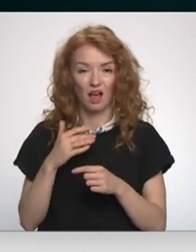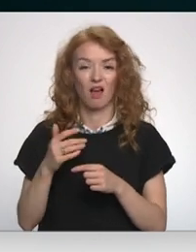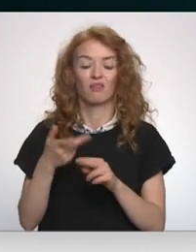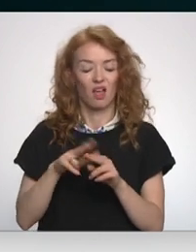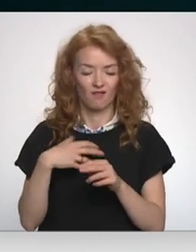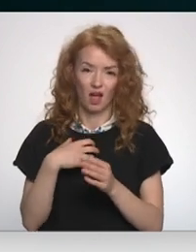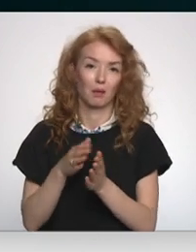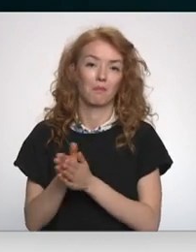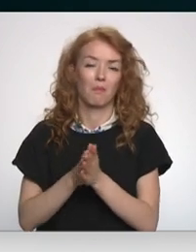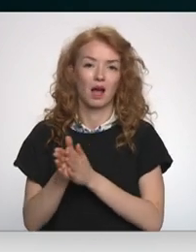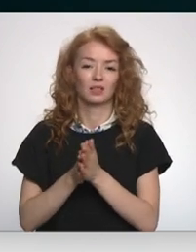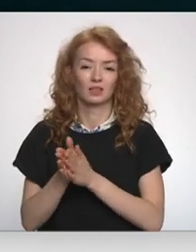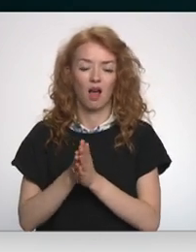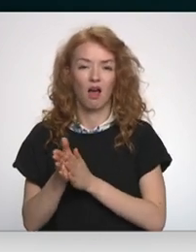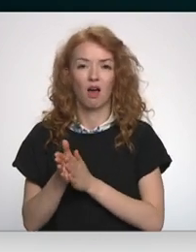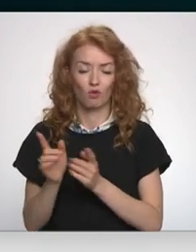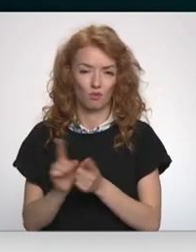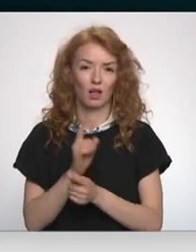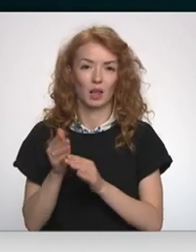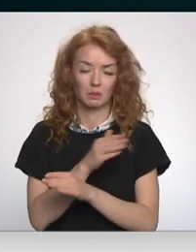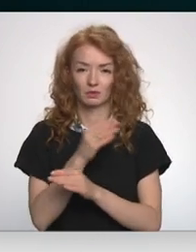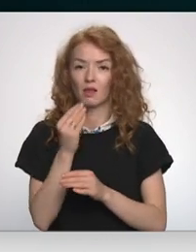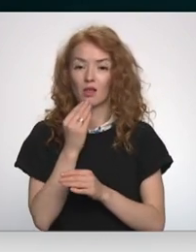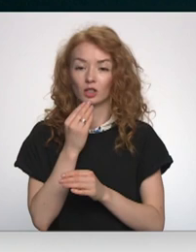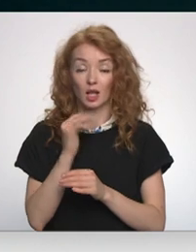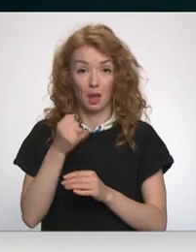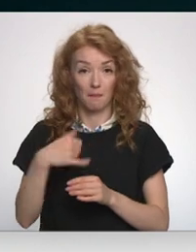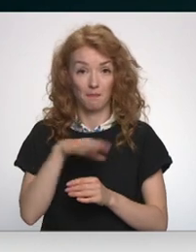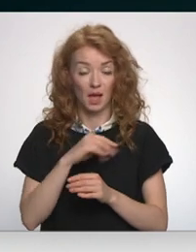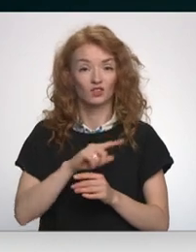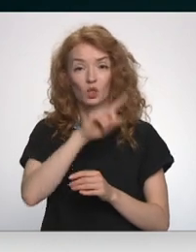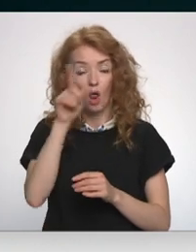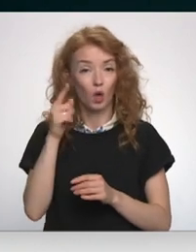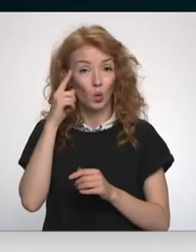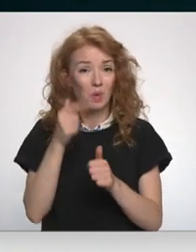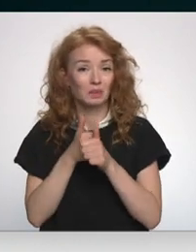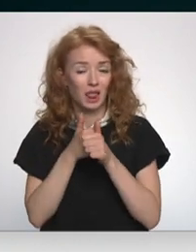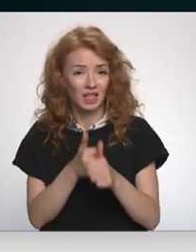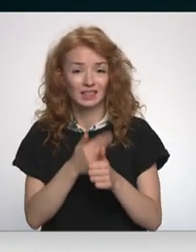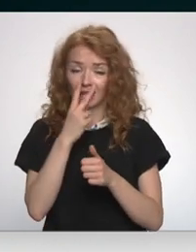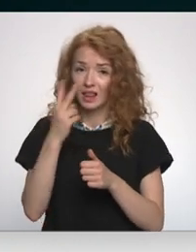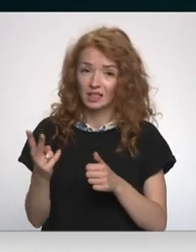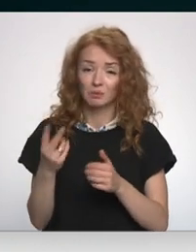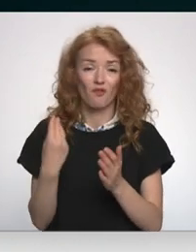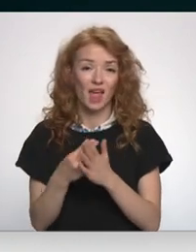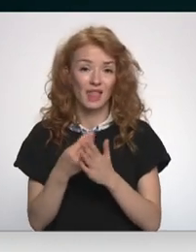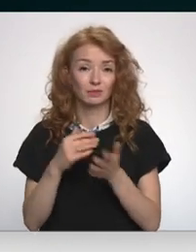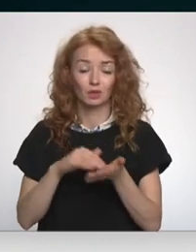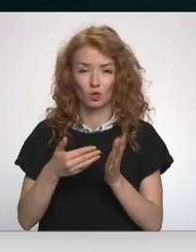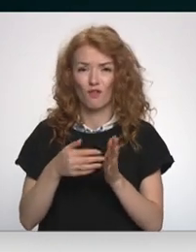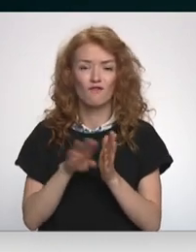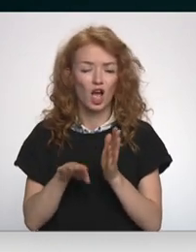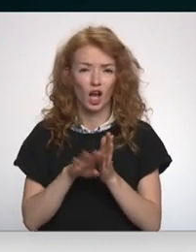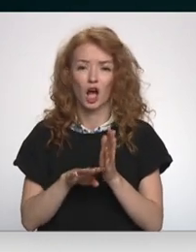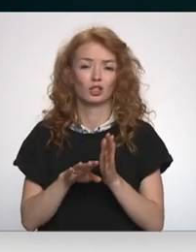pirms apēšanas, tad mēs neēdīsim. Ja mēs visu laiku domāsim līdzi un skatīsimies, vērtēsim situāciju, vienkārši tur